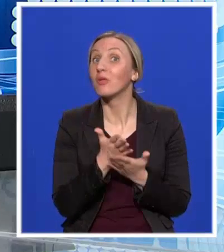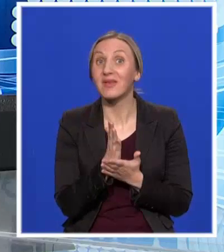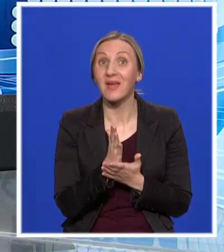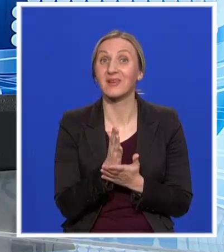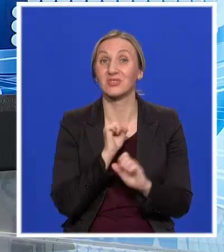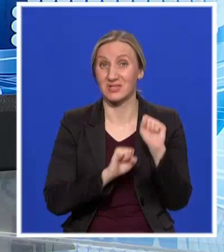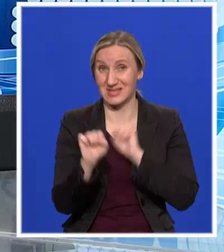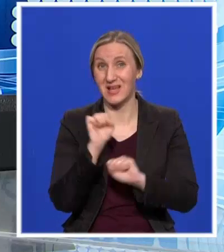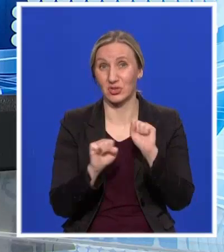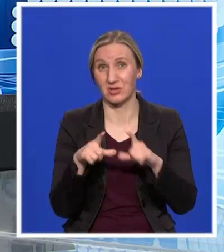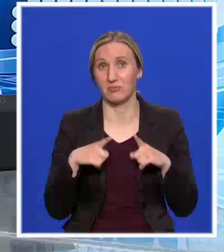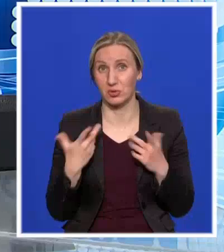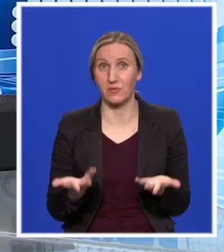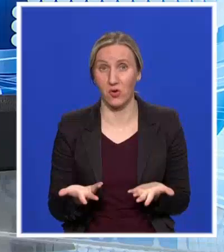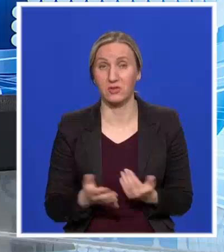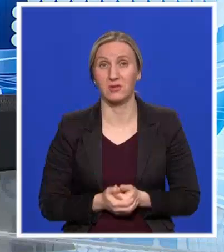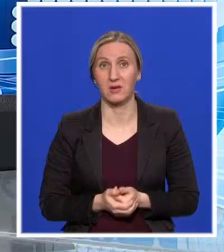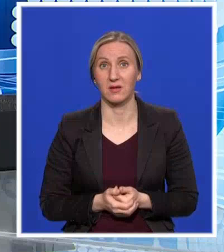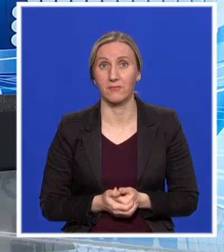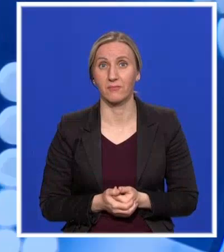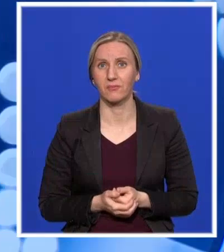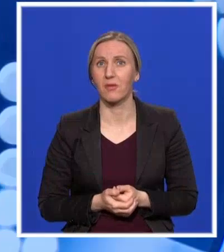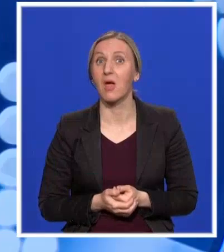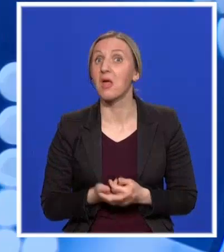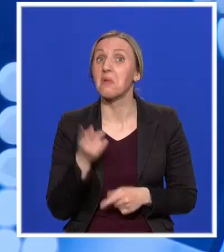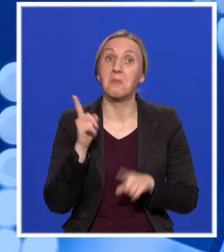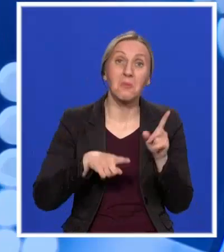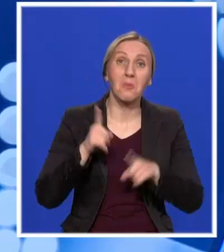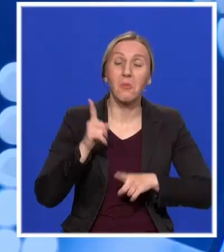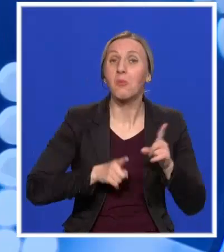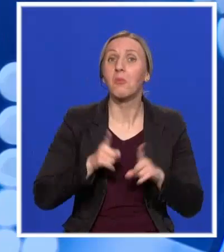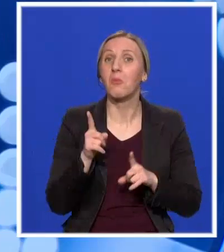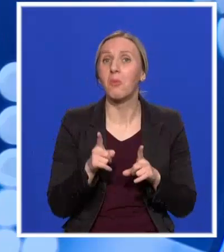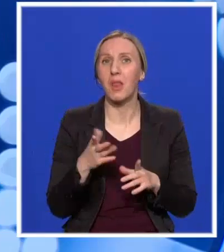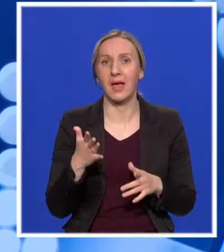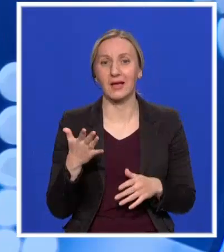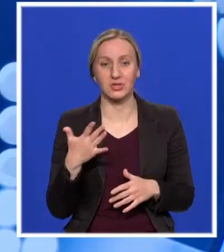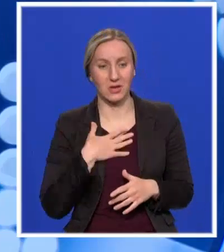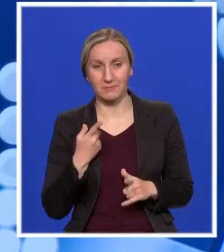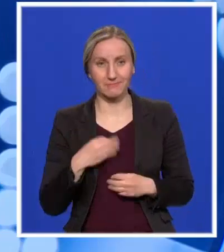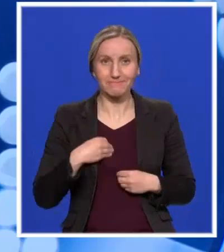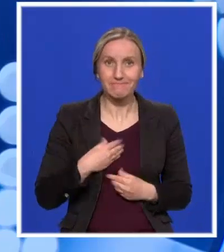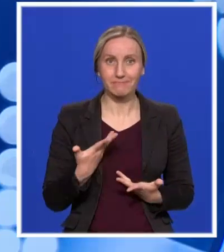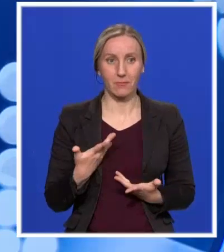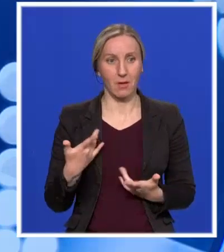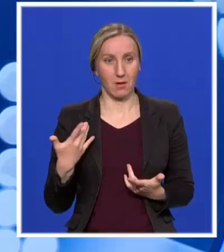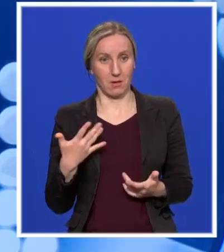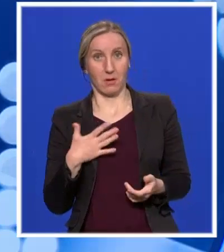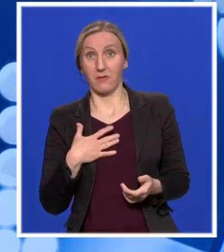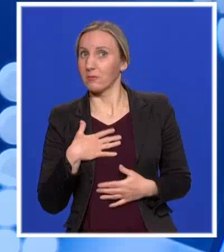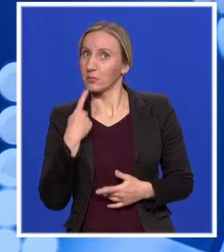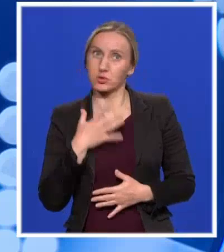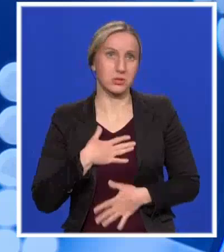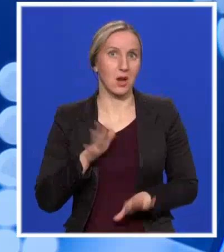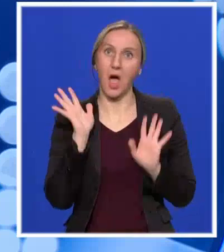ljudi, jer ovde se radi o tome. Tu uvijek moramo da imamo u vidu. Dakle, nekad će neki naš nekonfor biti strašan za nekoga od nas i